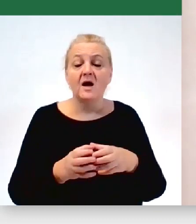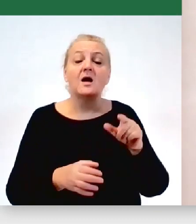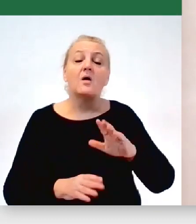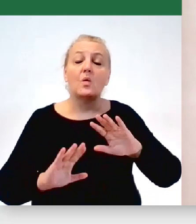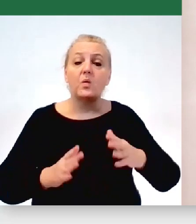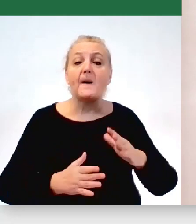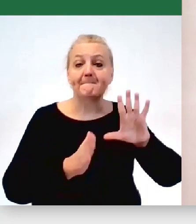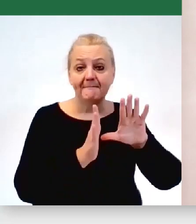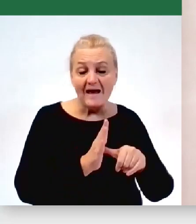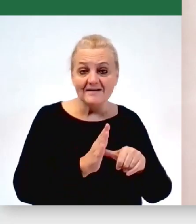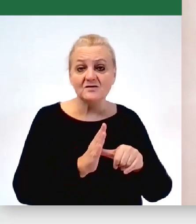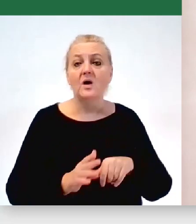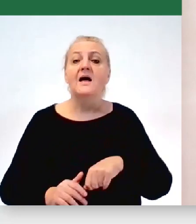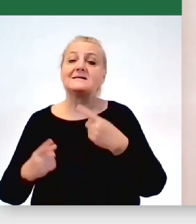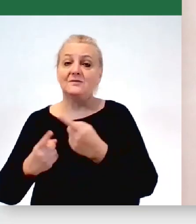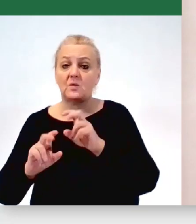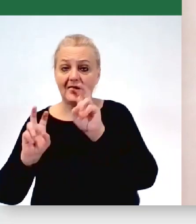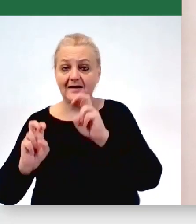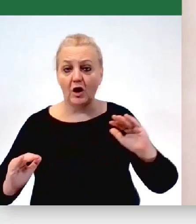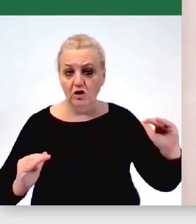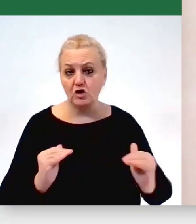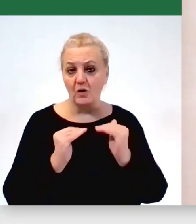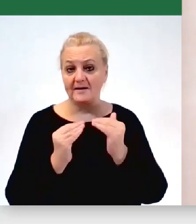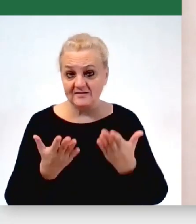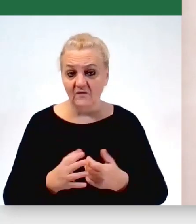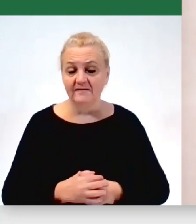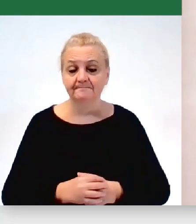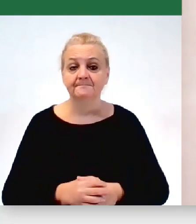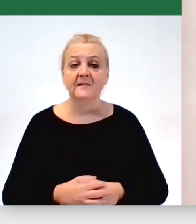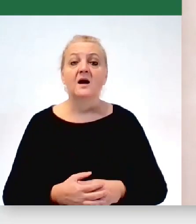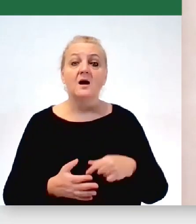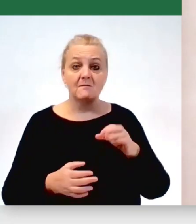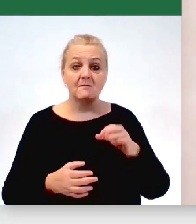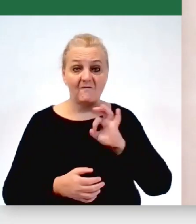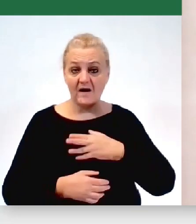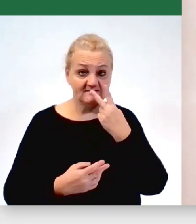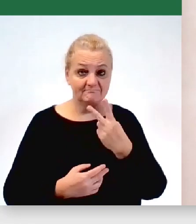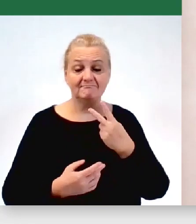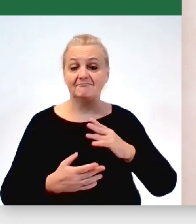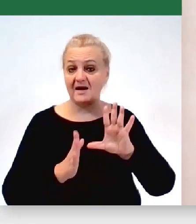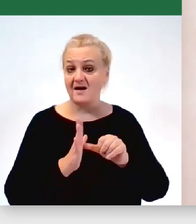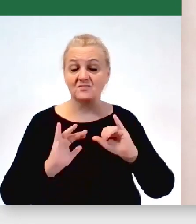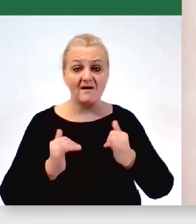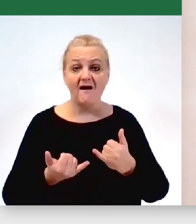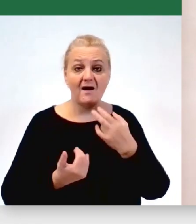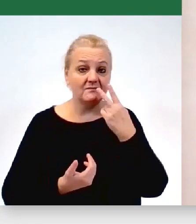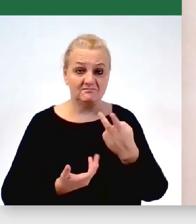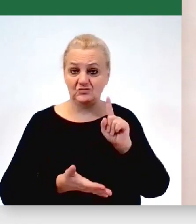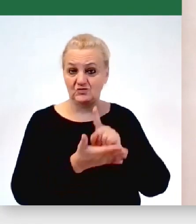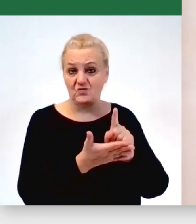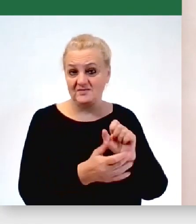sytuacji kryzysowej. I patrząc na swoje miasto, postrzegam to jako pewien sukces w